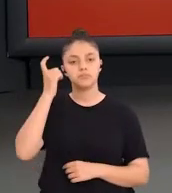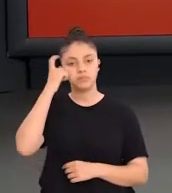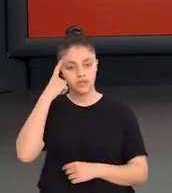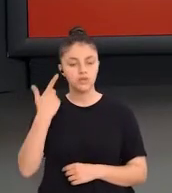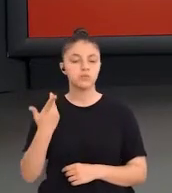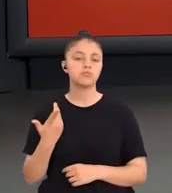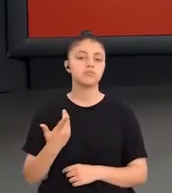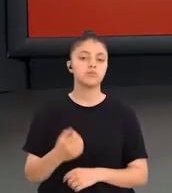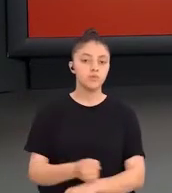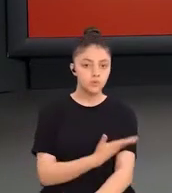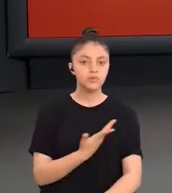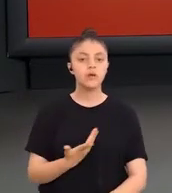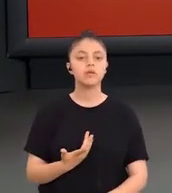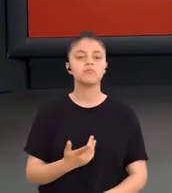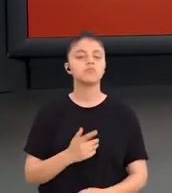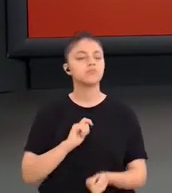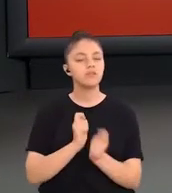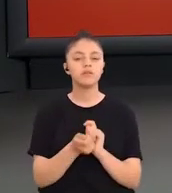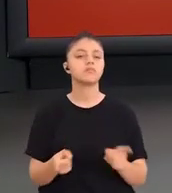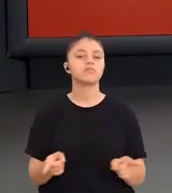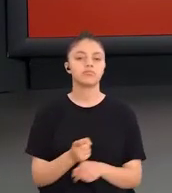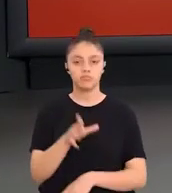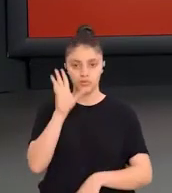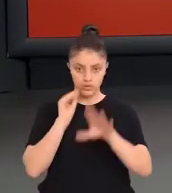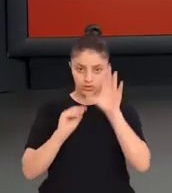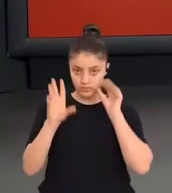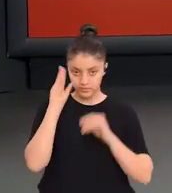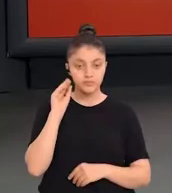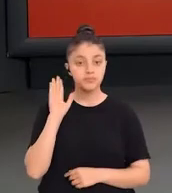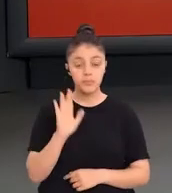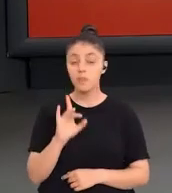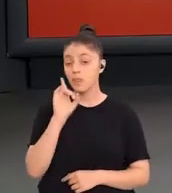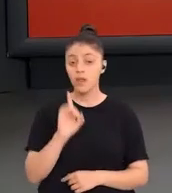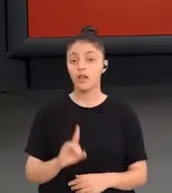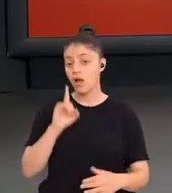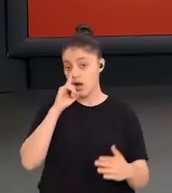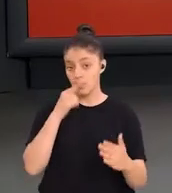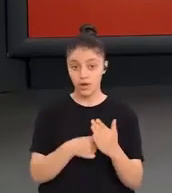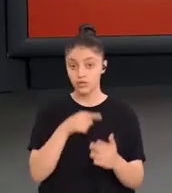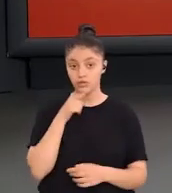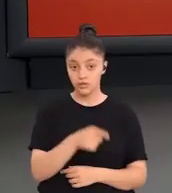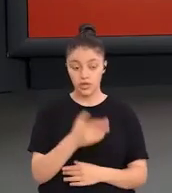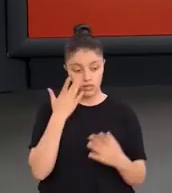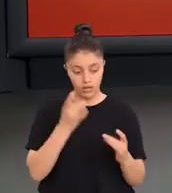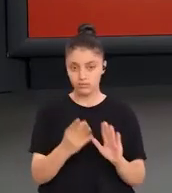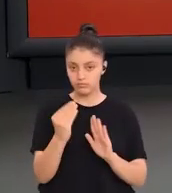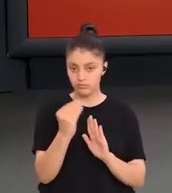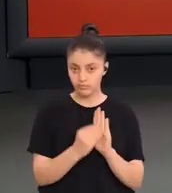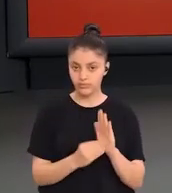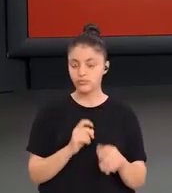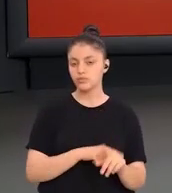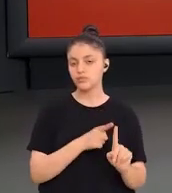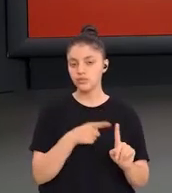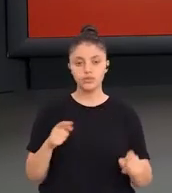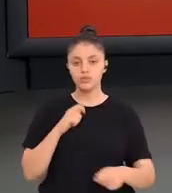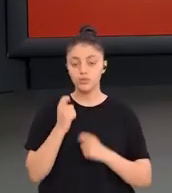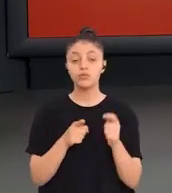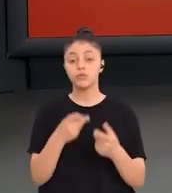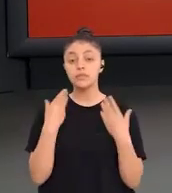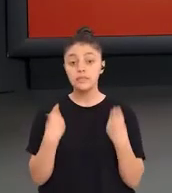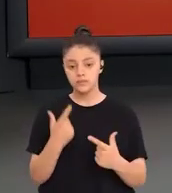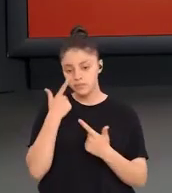bilişsel, duyusal ve devimsel olarak. Öncelikli olarak tabii ki amaçların belirlenmesi süreçlerinde